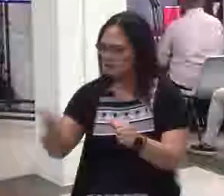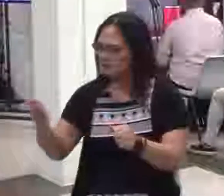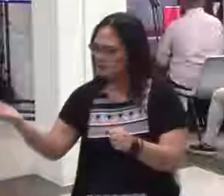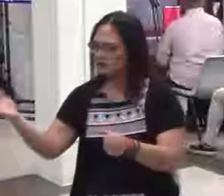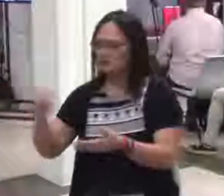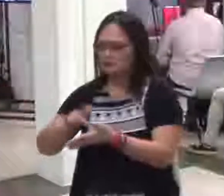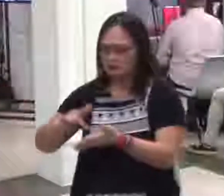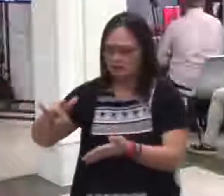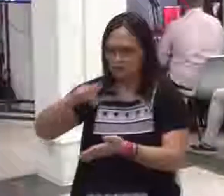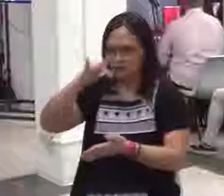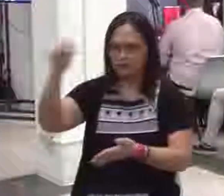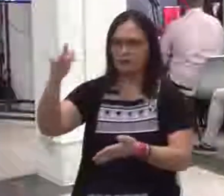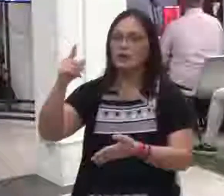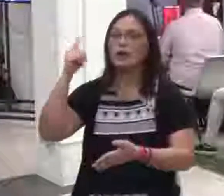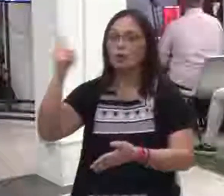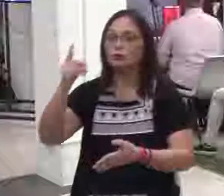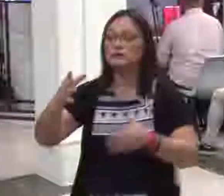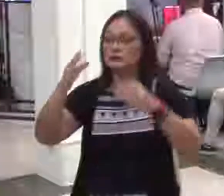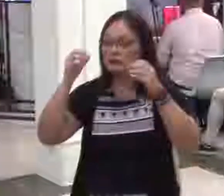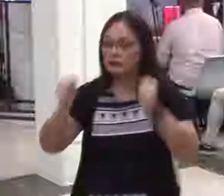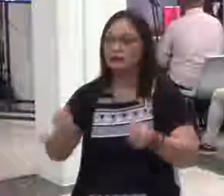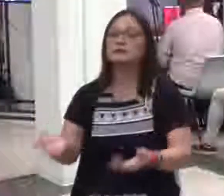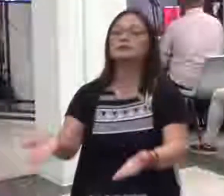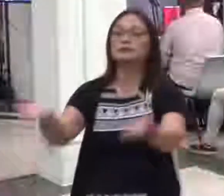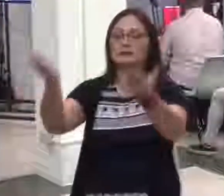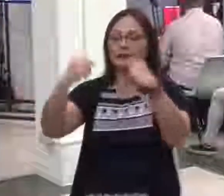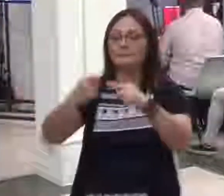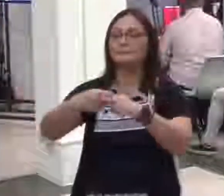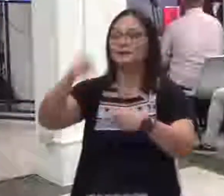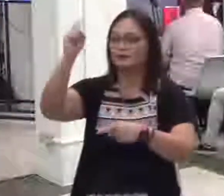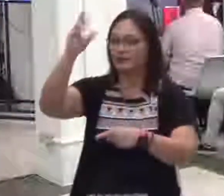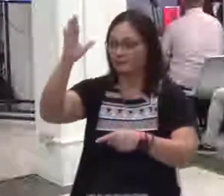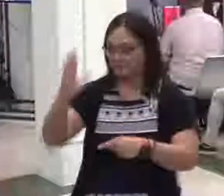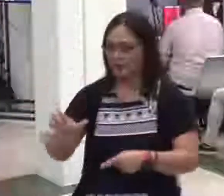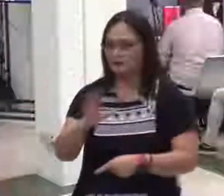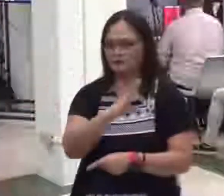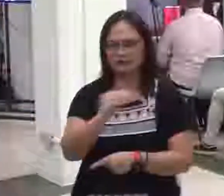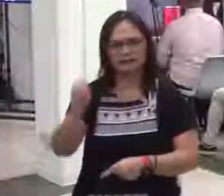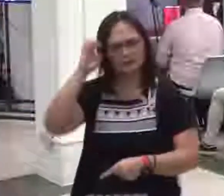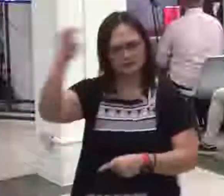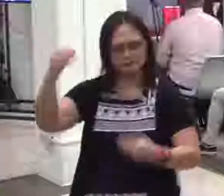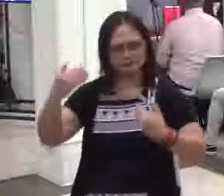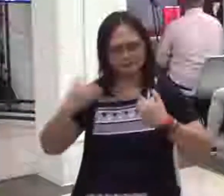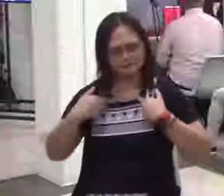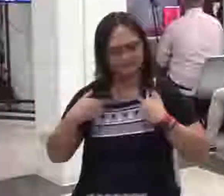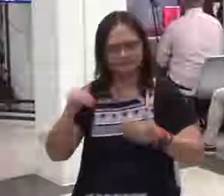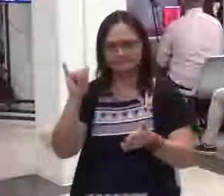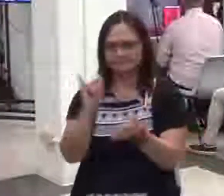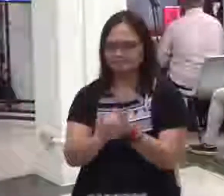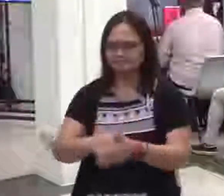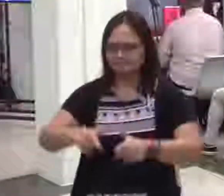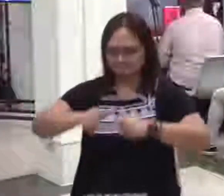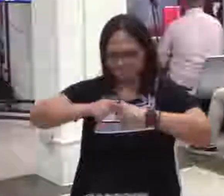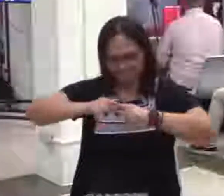can come from God. and He has that ultimate riches